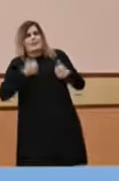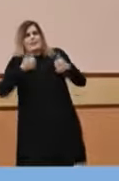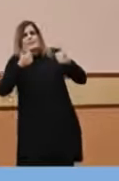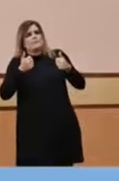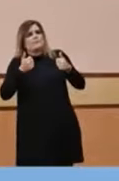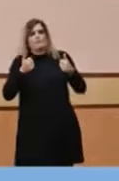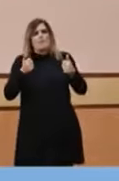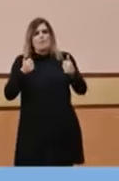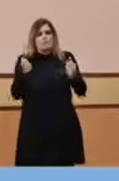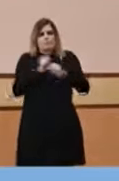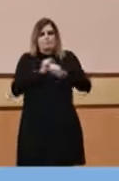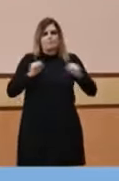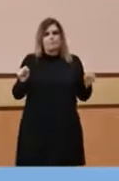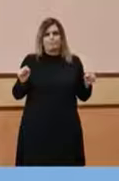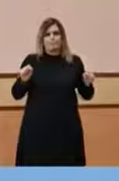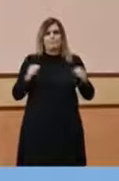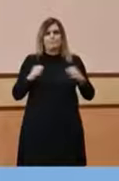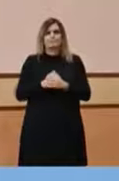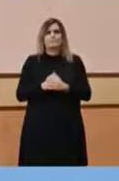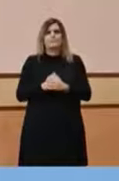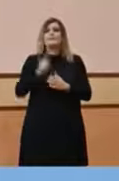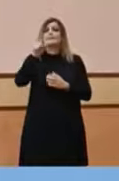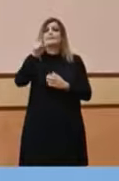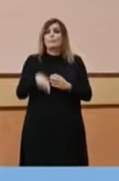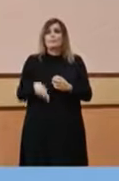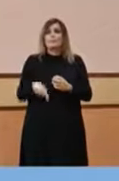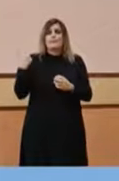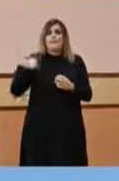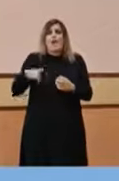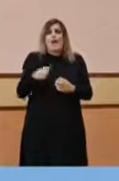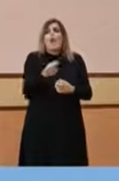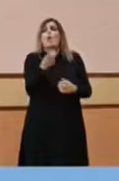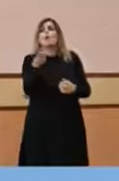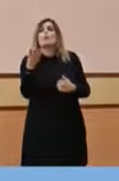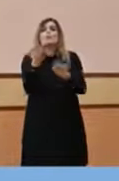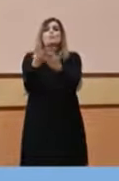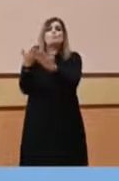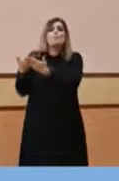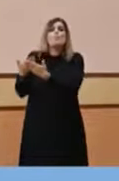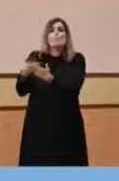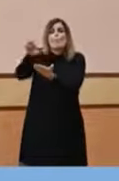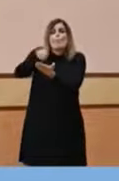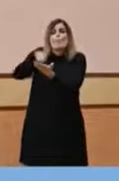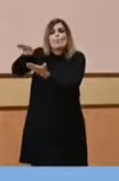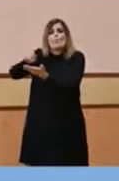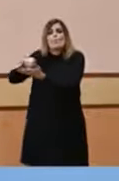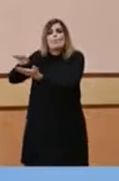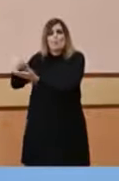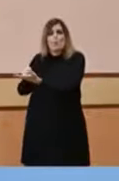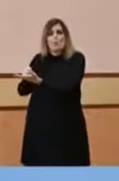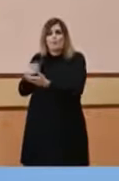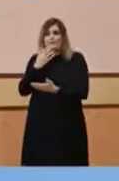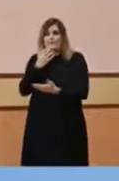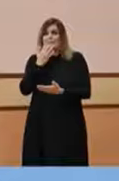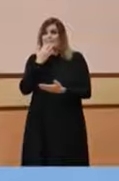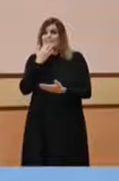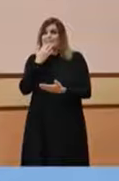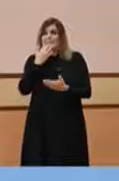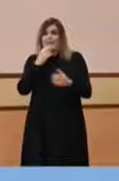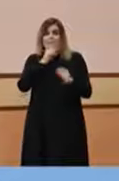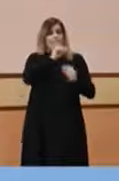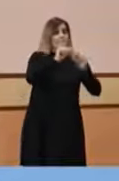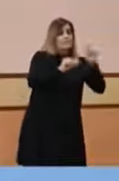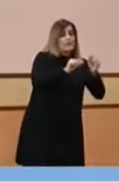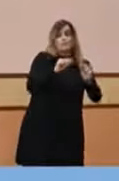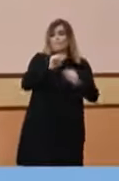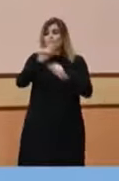de la grip. I, per últim, hi ha algunes evidències que mostren que si en dos virus coincideixen,